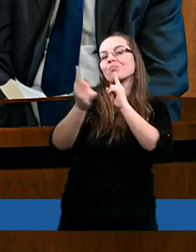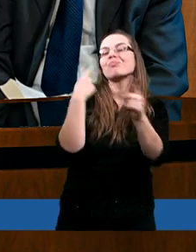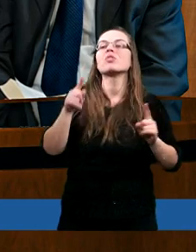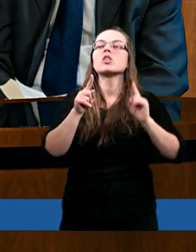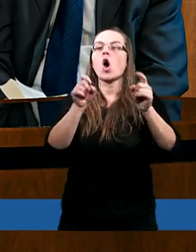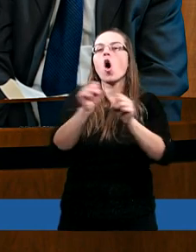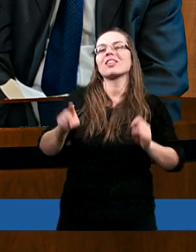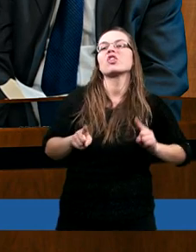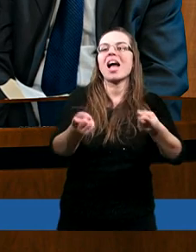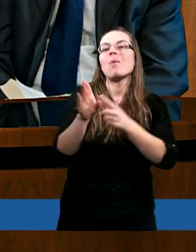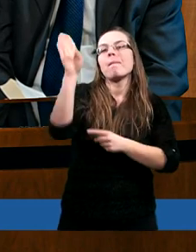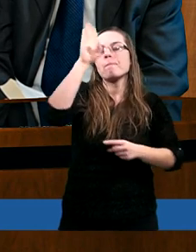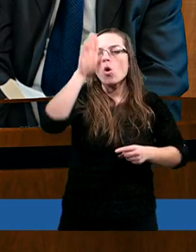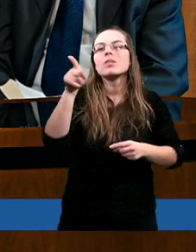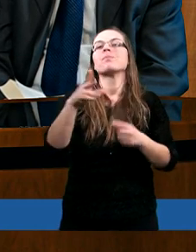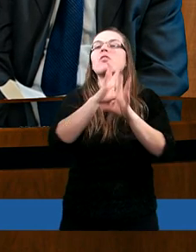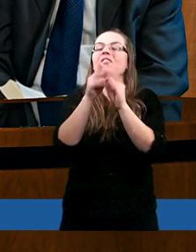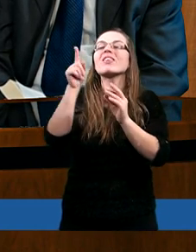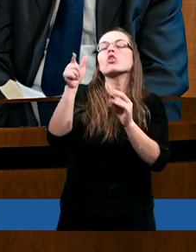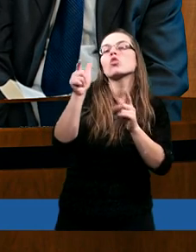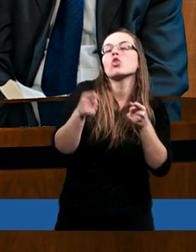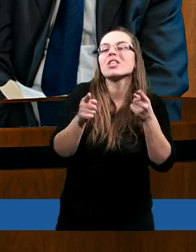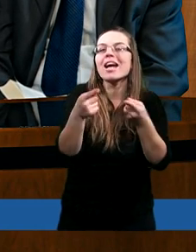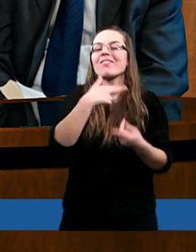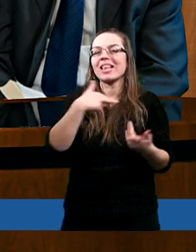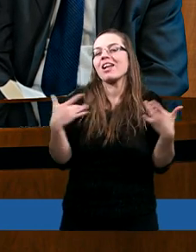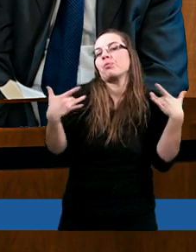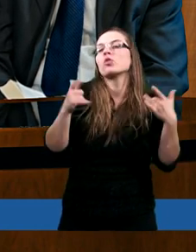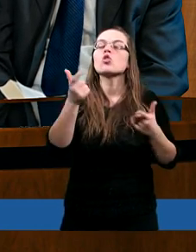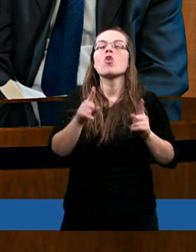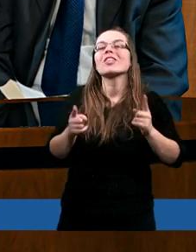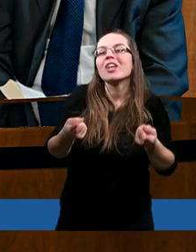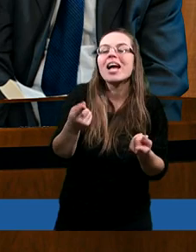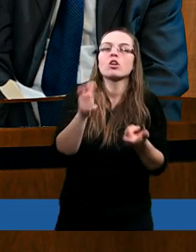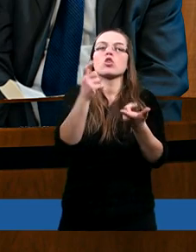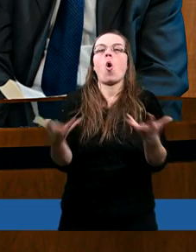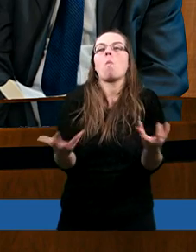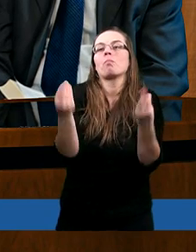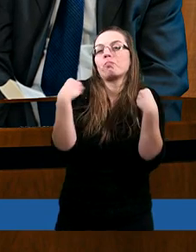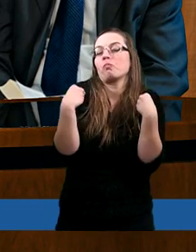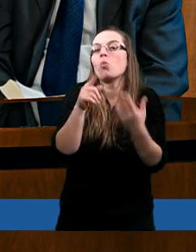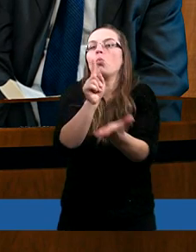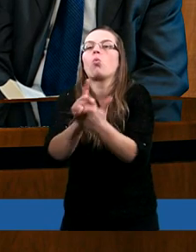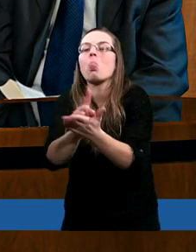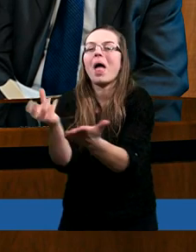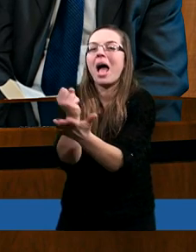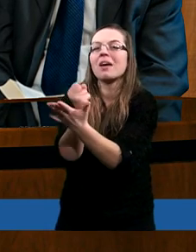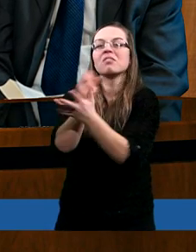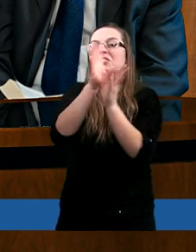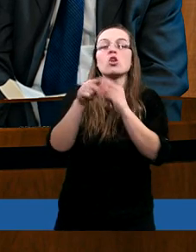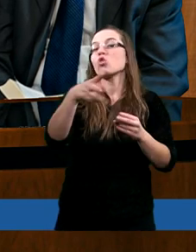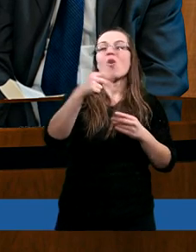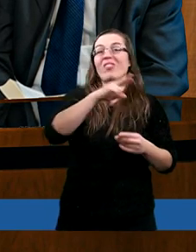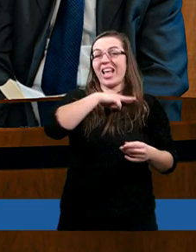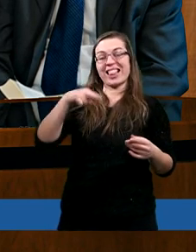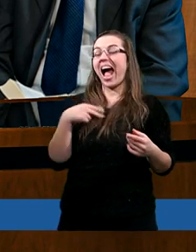dziełem Bożym, co w naszym życiu się dzieje, co osiągamy. To nie jest nasz